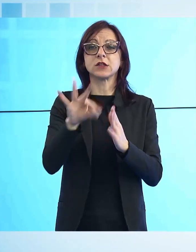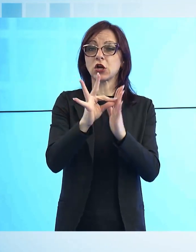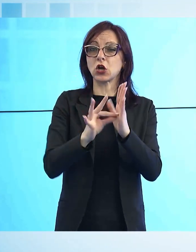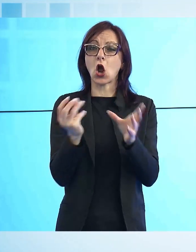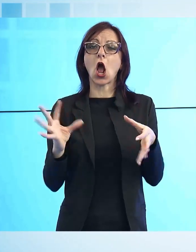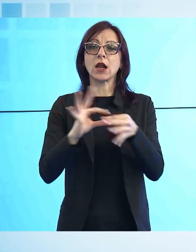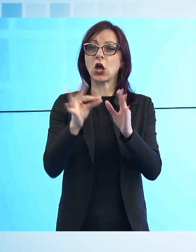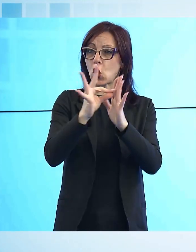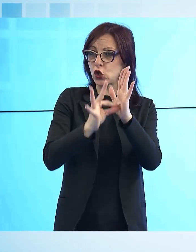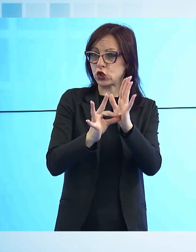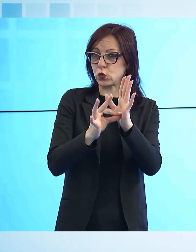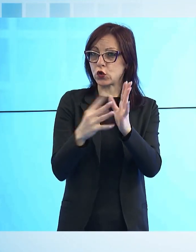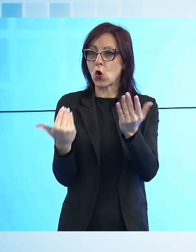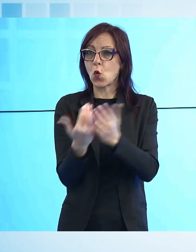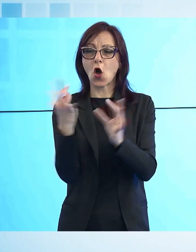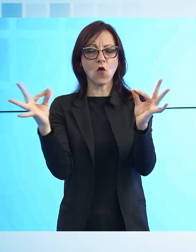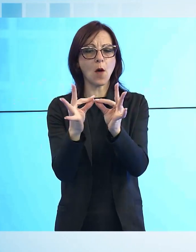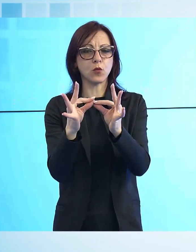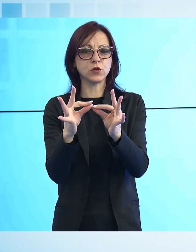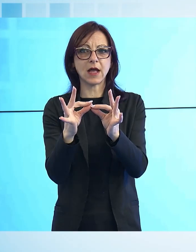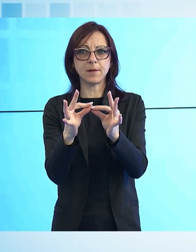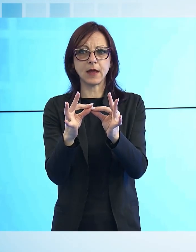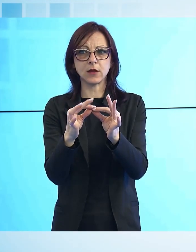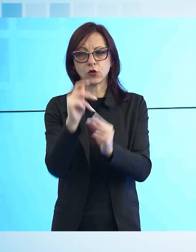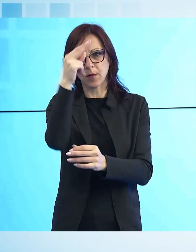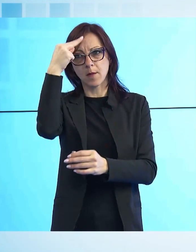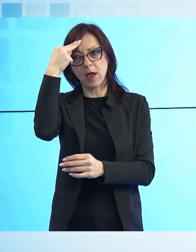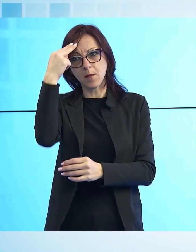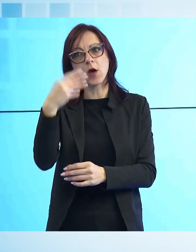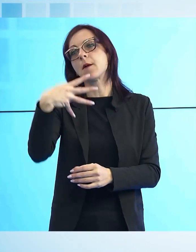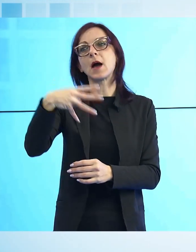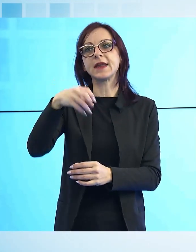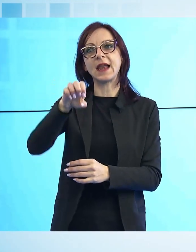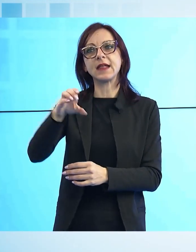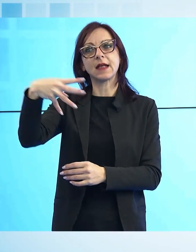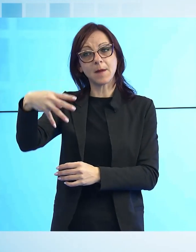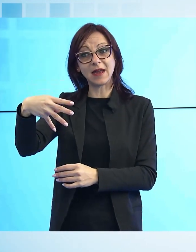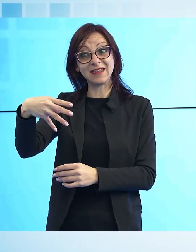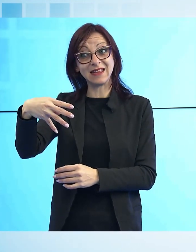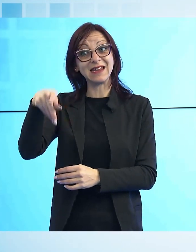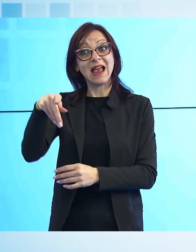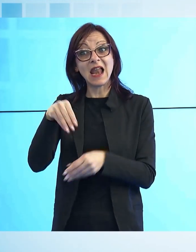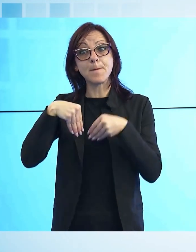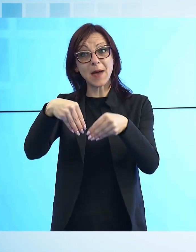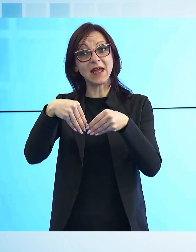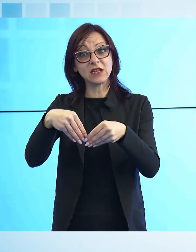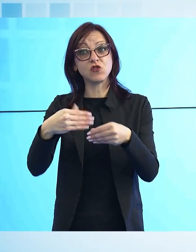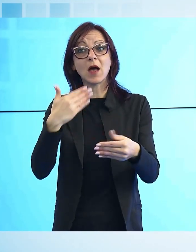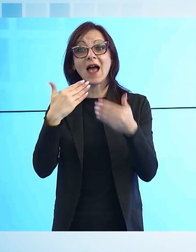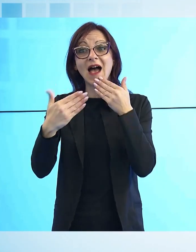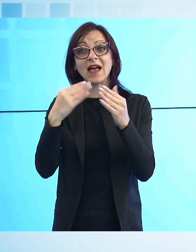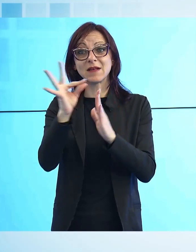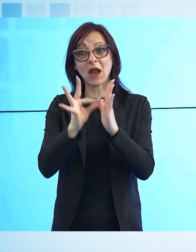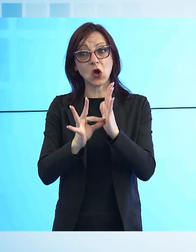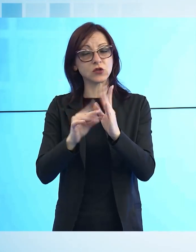dedicato a Maria Eletta Martini che non fece parte dell'Assemblea Costituente perché troppo giovane ma che dedicò tutta la vita alle istituzioni,